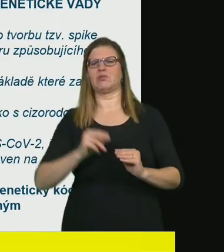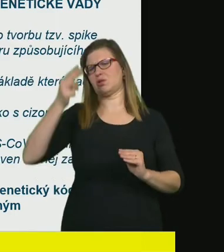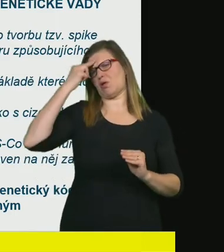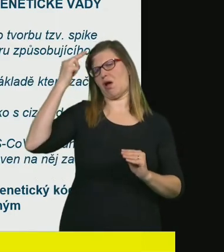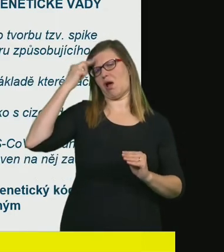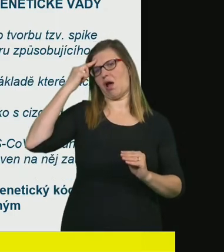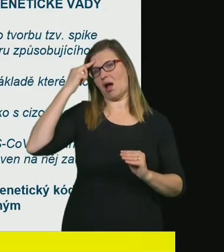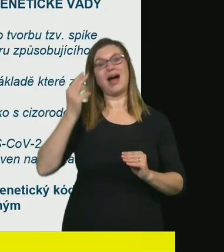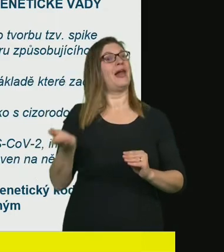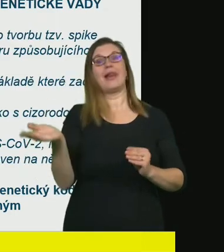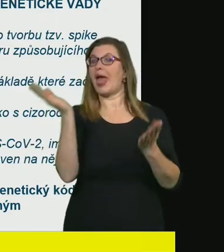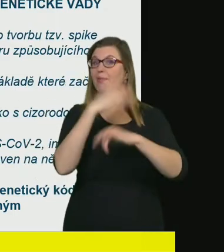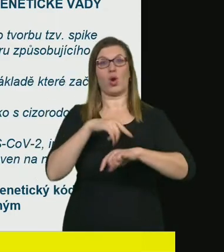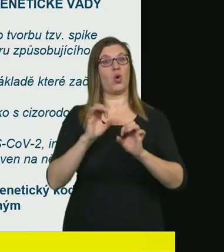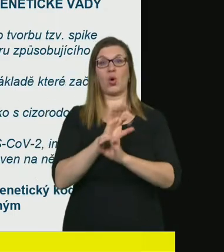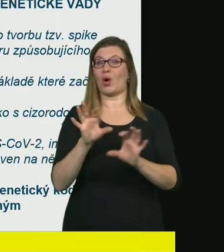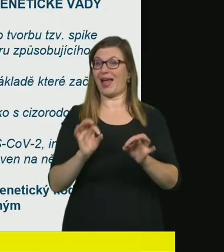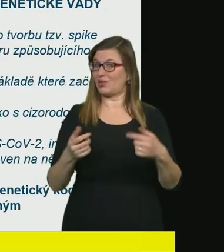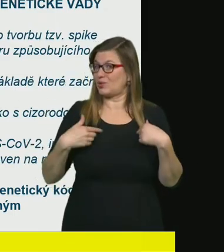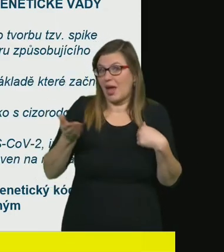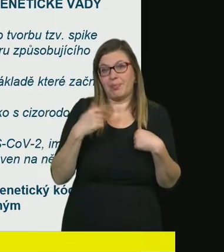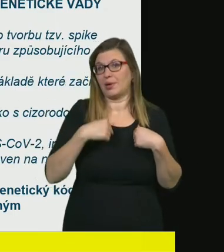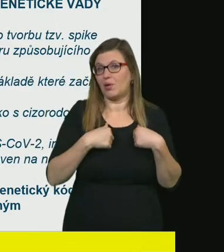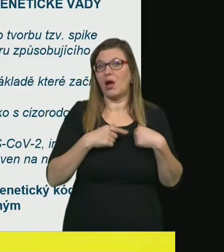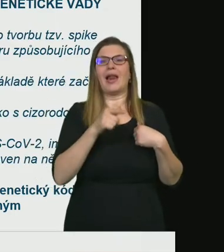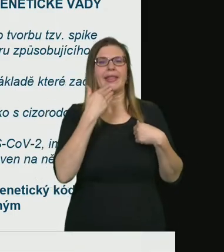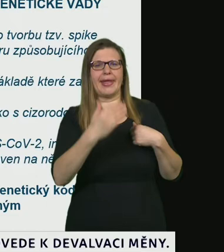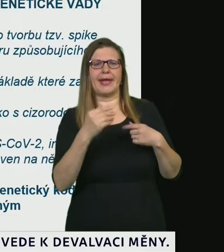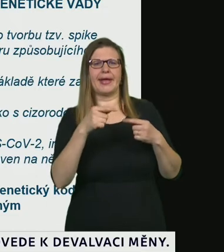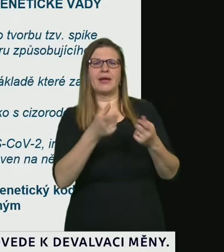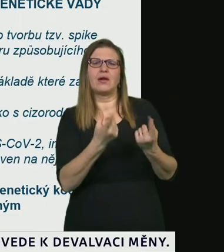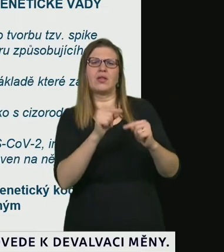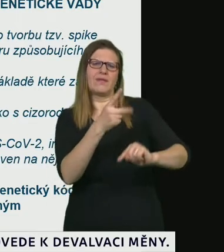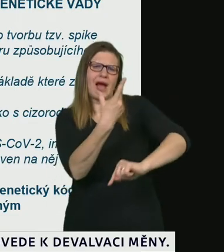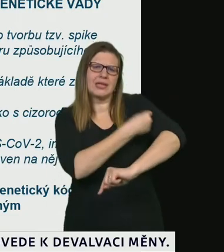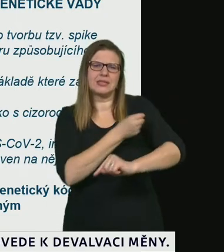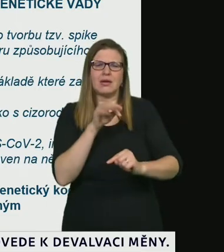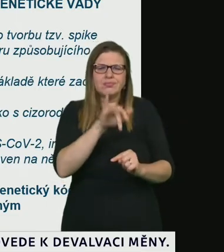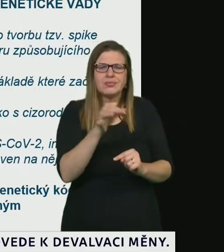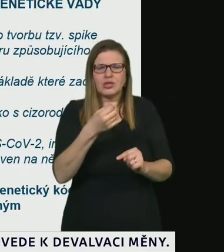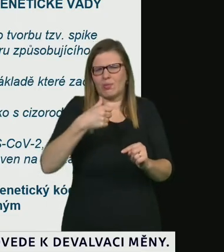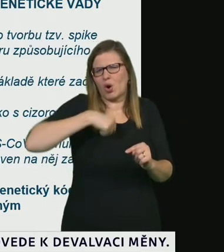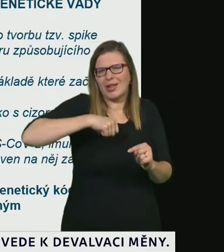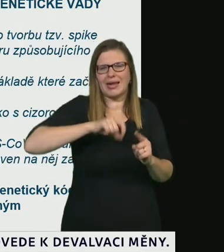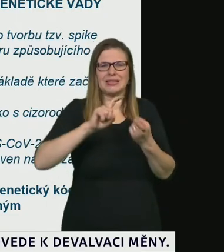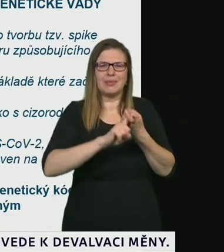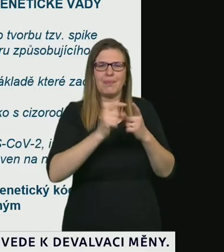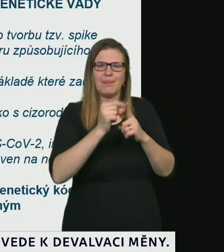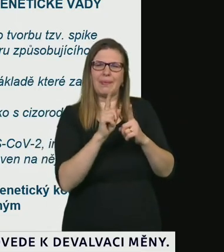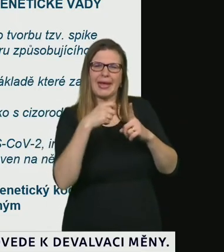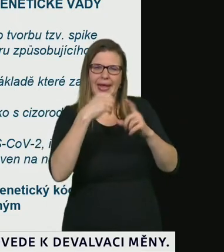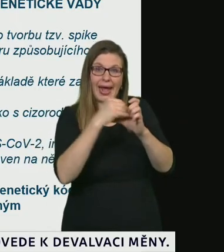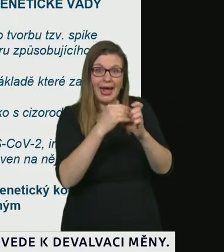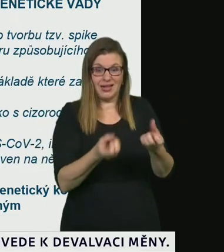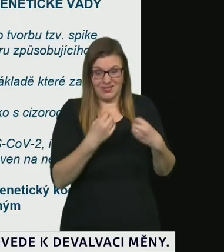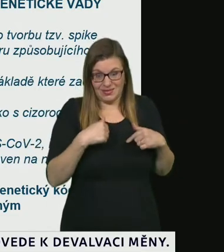koronavirus rozšířil to znamená to co vytvoří ty buňky je malá část toho proteinu a okamžitě ho tělo